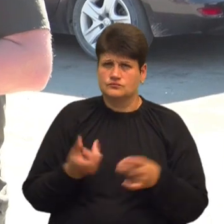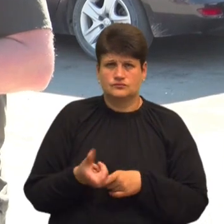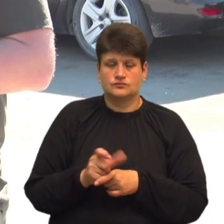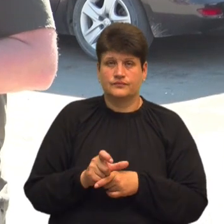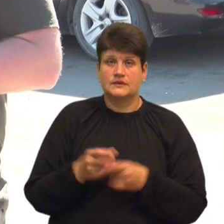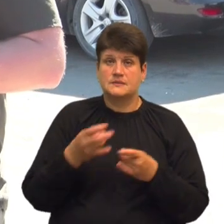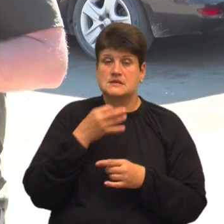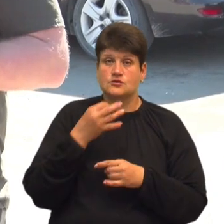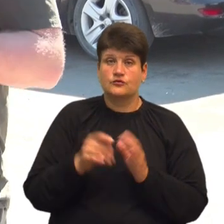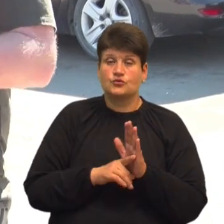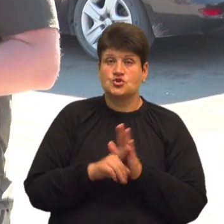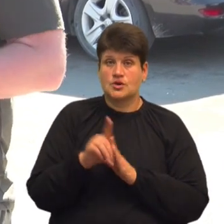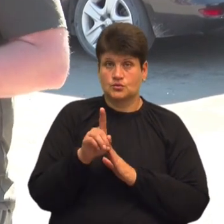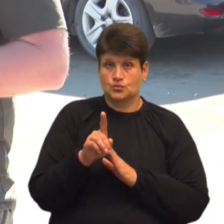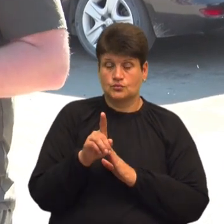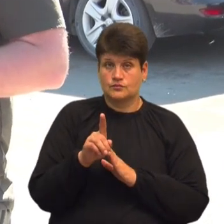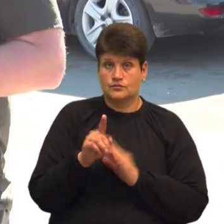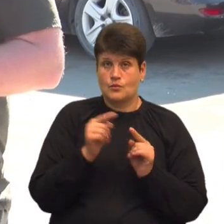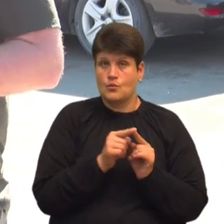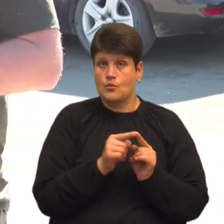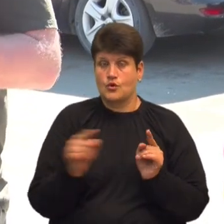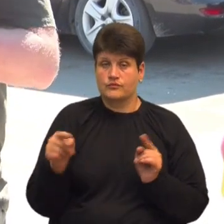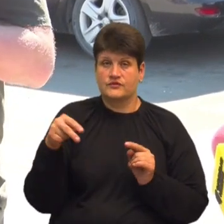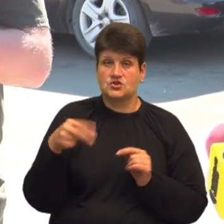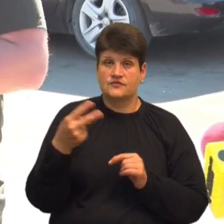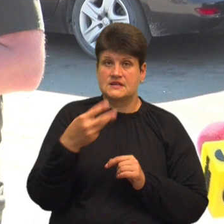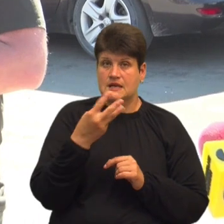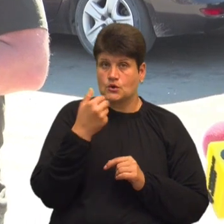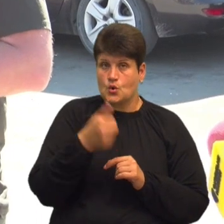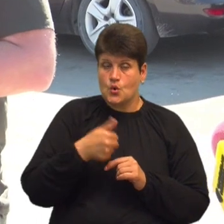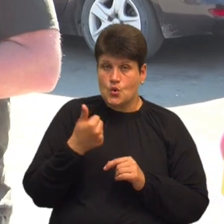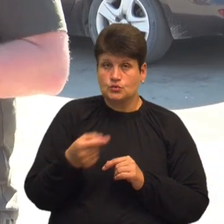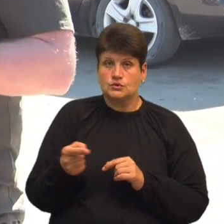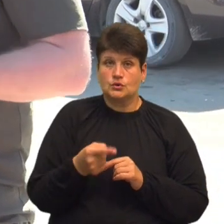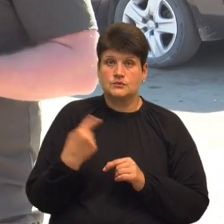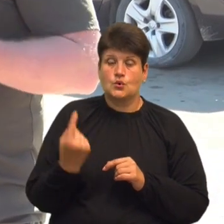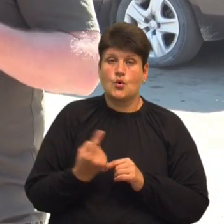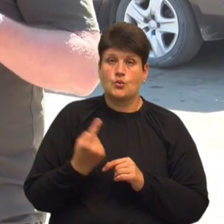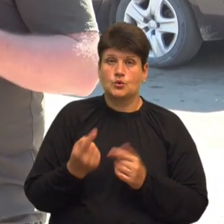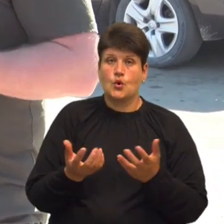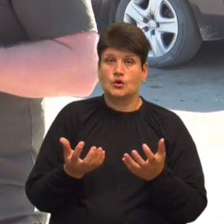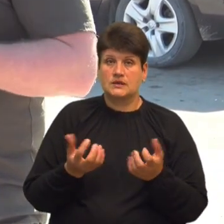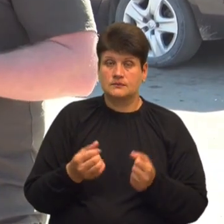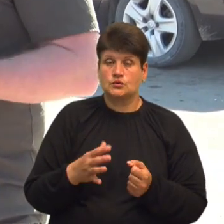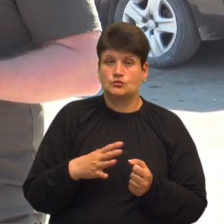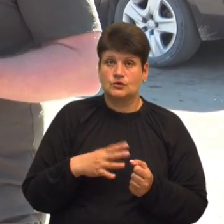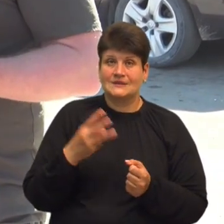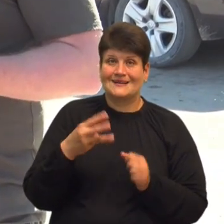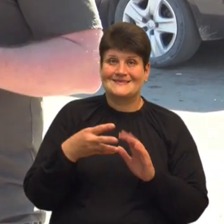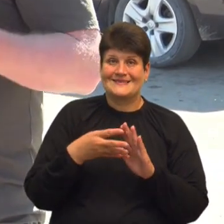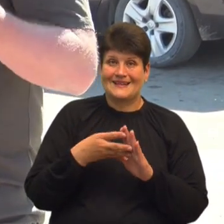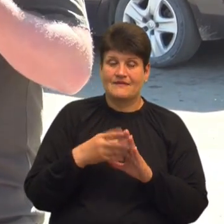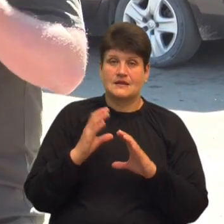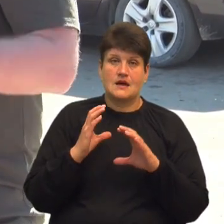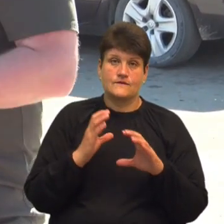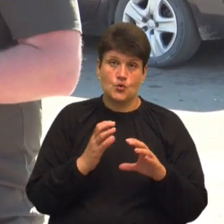що загалом від початку, протягом 2023 року Тернопільської області отримано 39 автобусів.